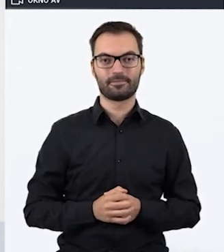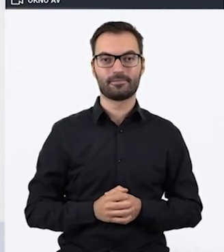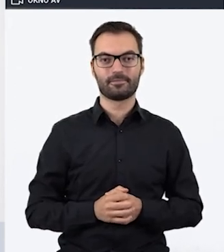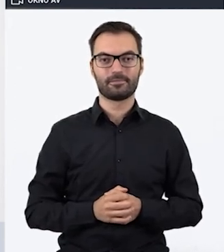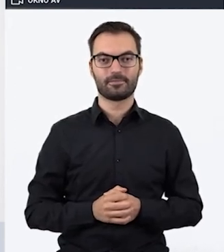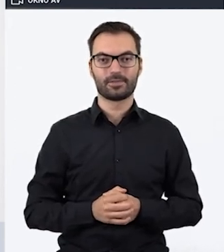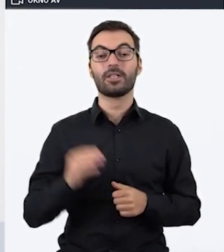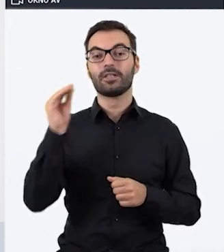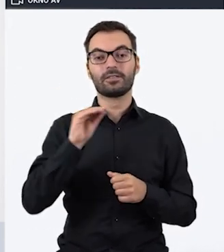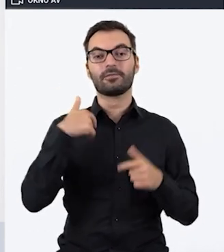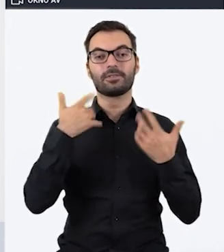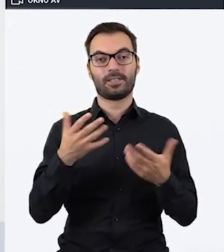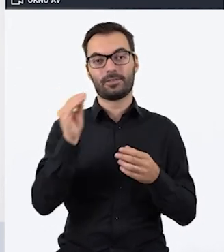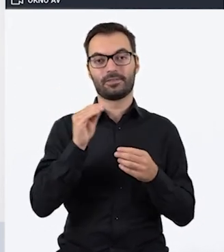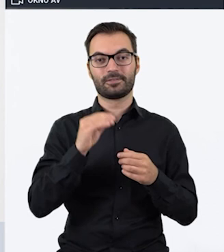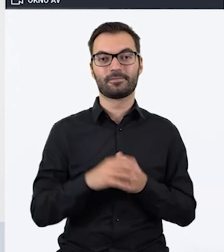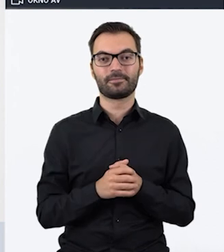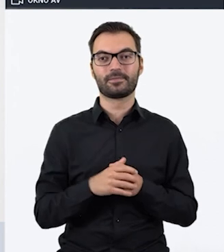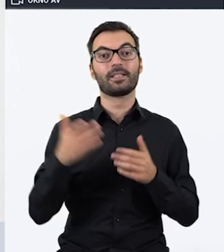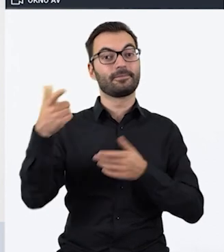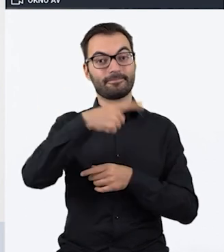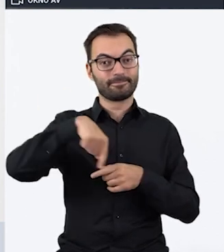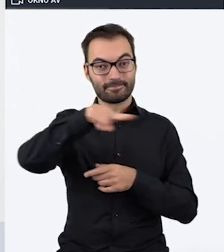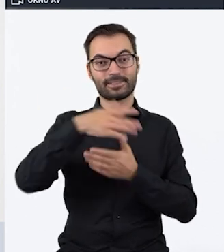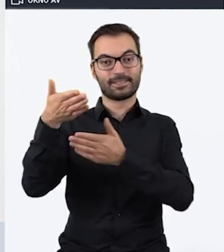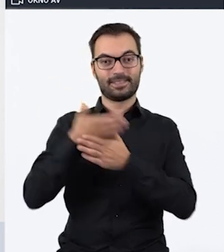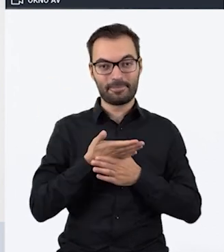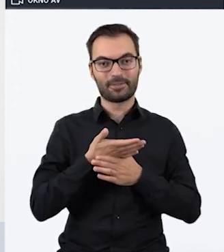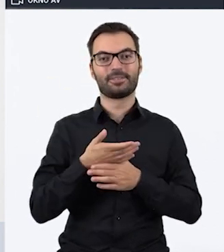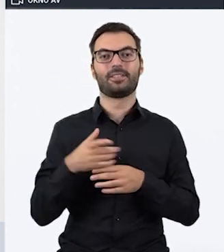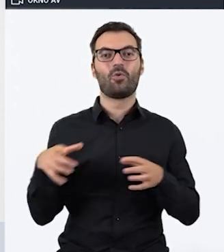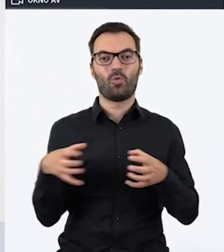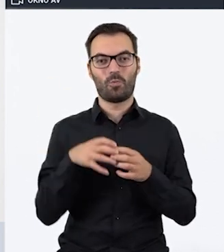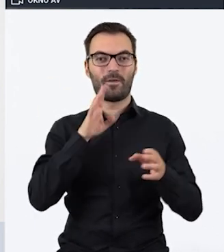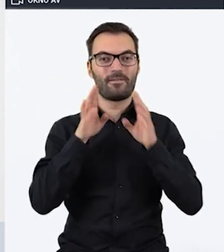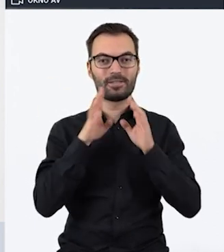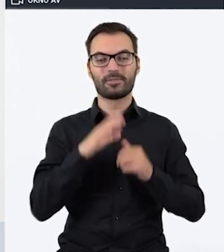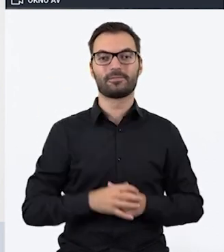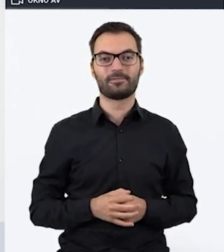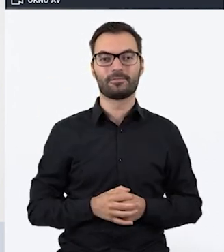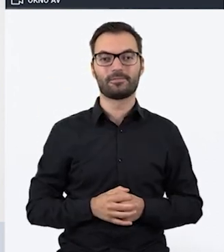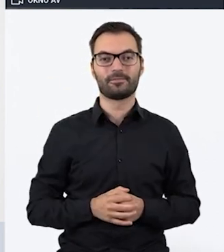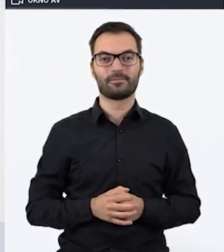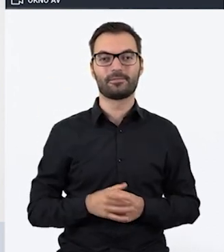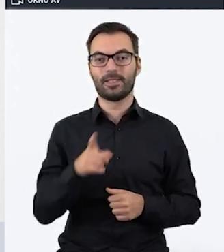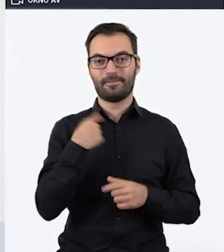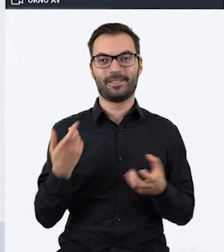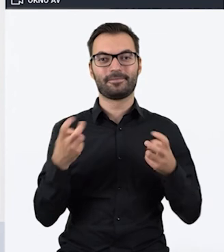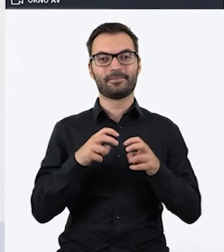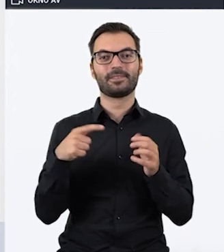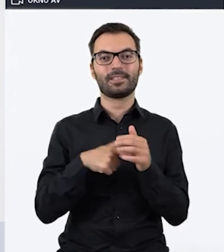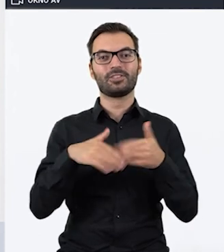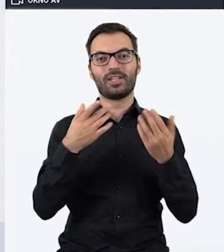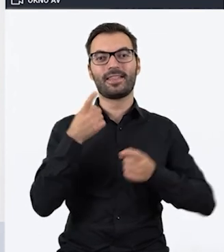Oprócz tego chcielibyśmy jeszcze zaprosić Państwa do dołączenia do grupy na Facebooku, którą założyliśmy w